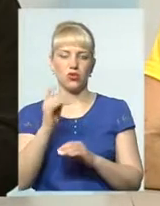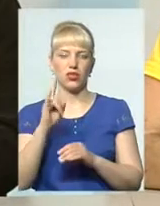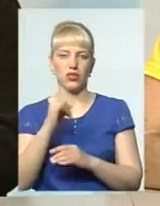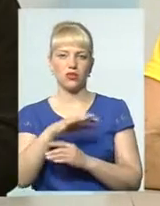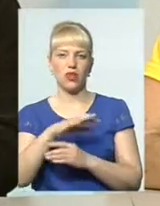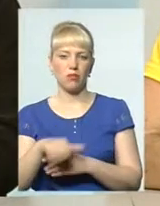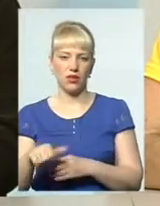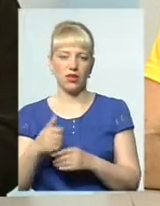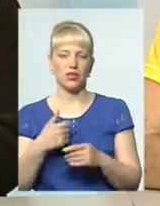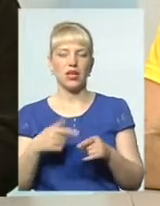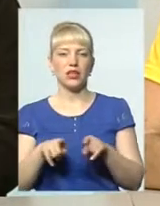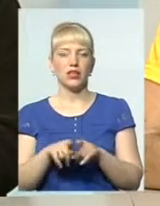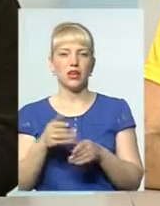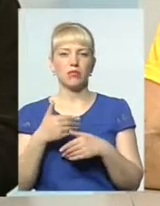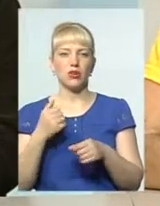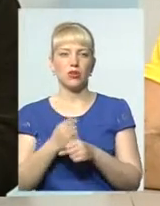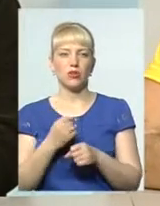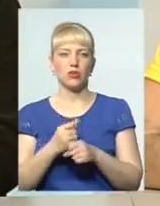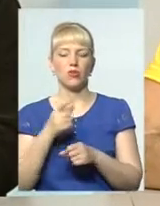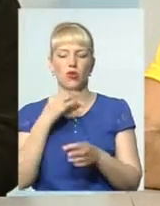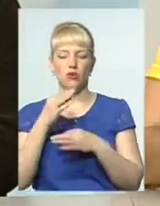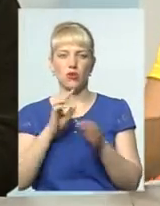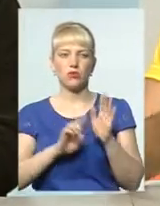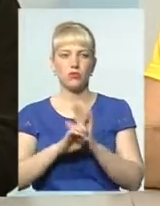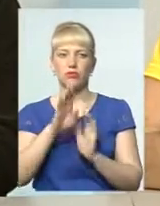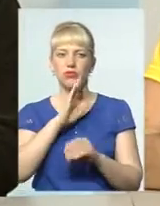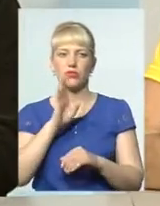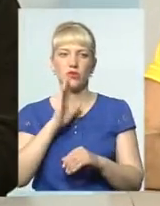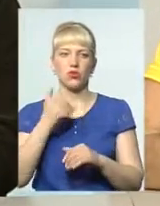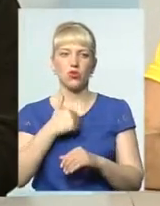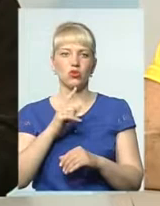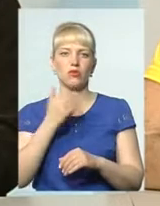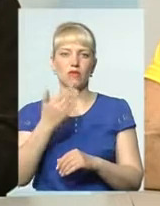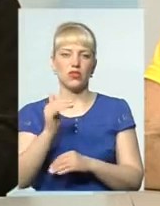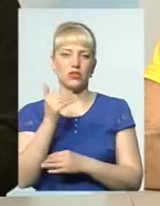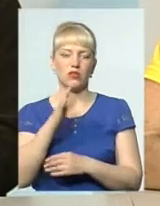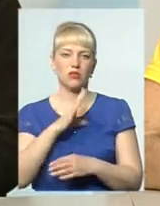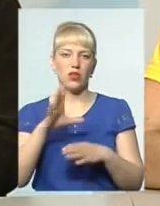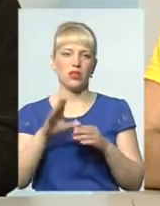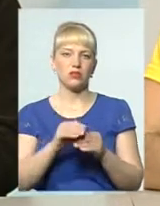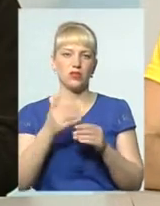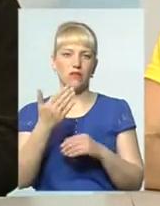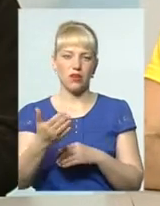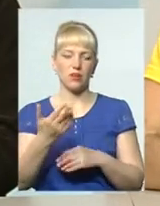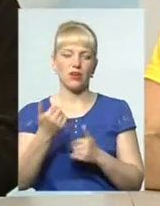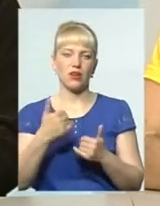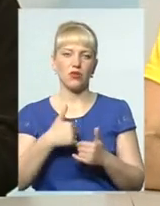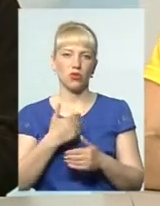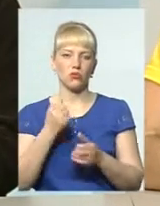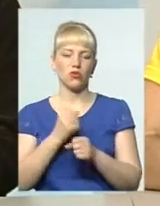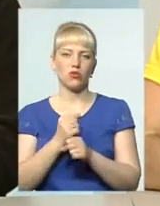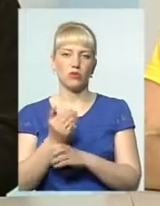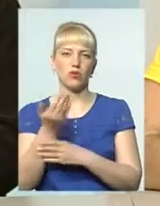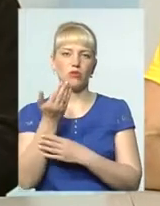ми таким чином робимо, що гором з матерів спочатку, хочете, щоб ваша дитина була з вами. Так, хочу. Робимо запити